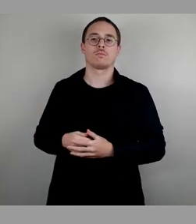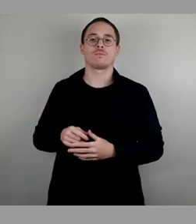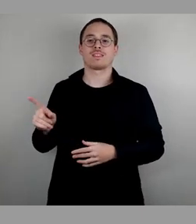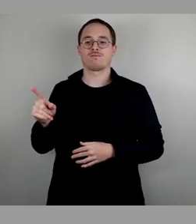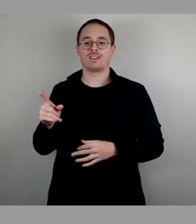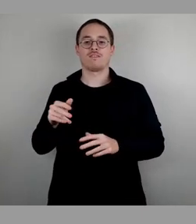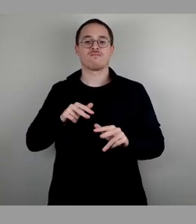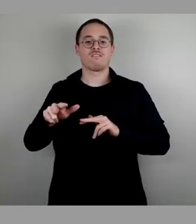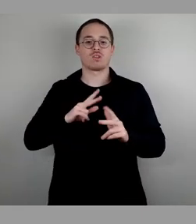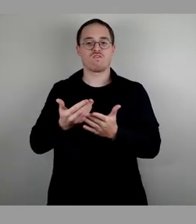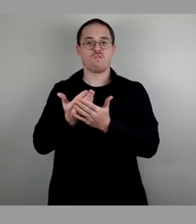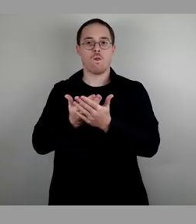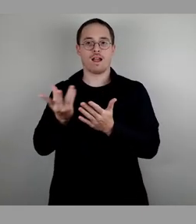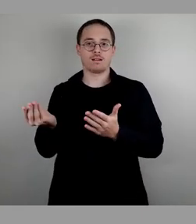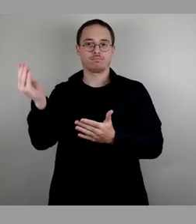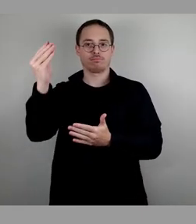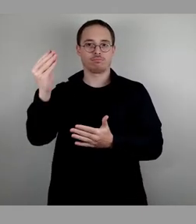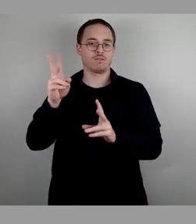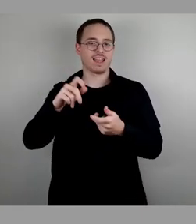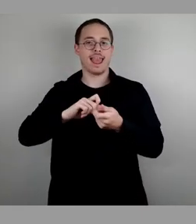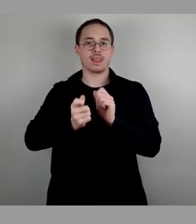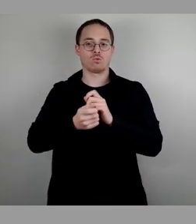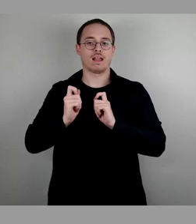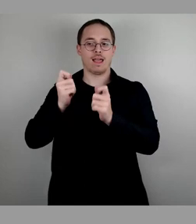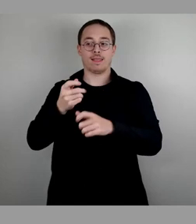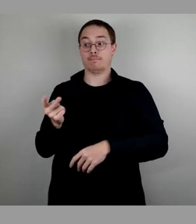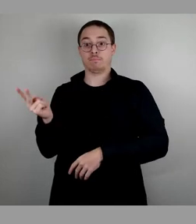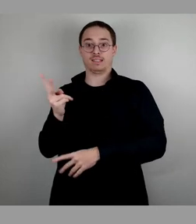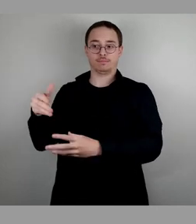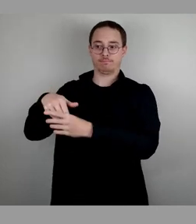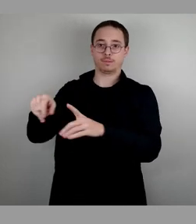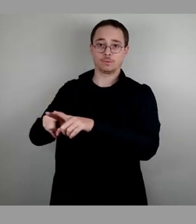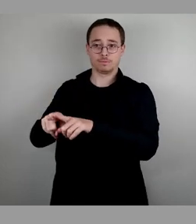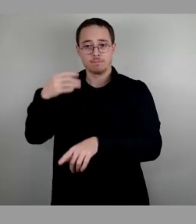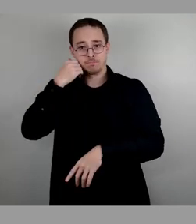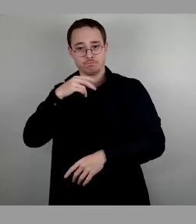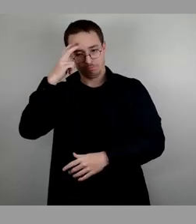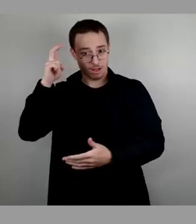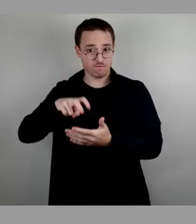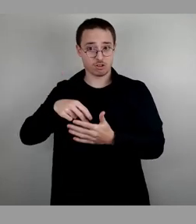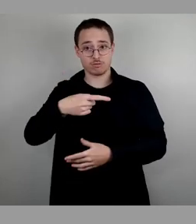Wer diesen beiden Änderungsanträgen zustimmen kann, dann bitte ich um das Stimmzeichen.